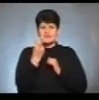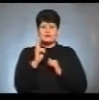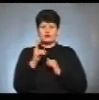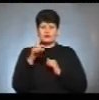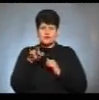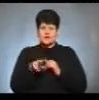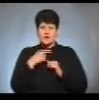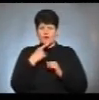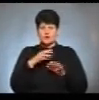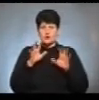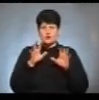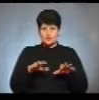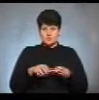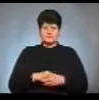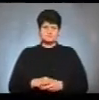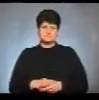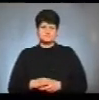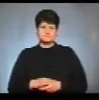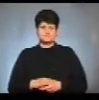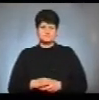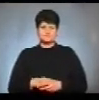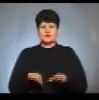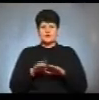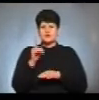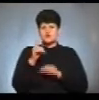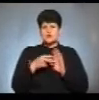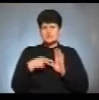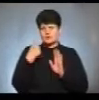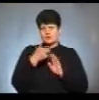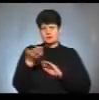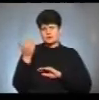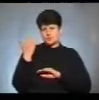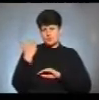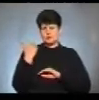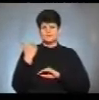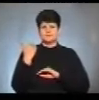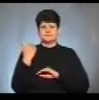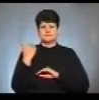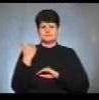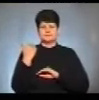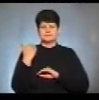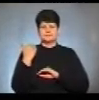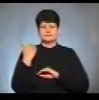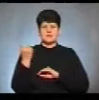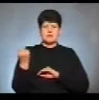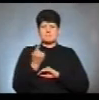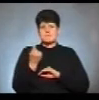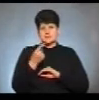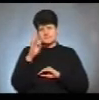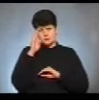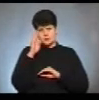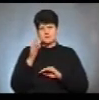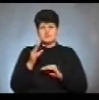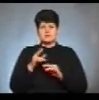голова осередку Назар Гапій. Рівно 107 років тому перші юнаки склали